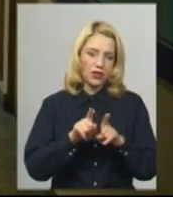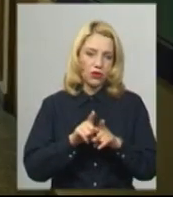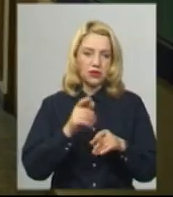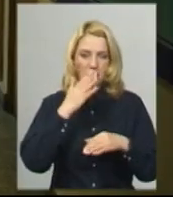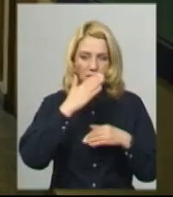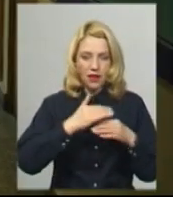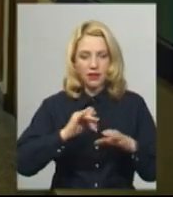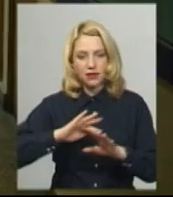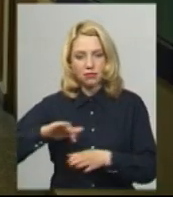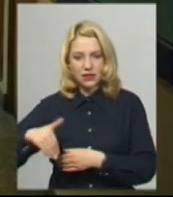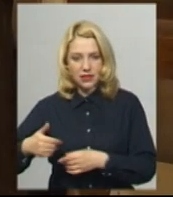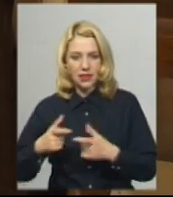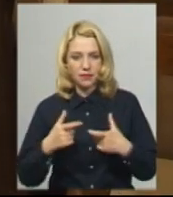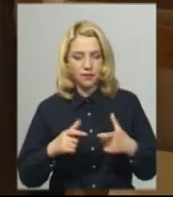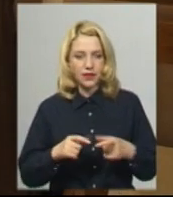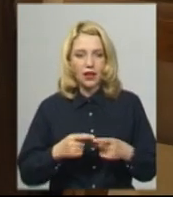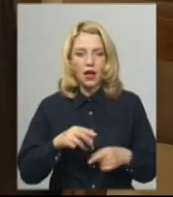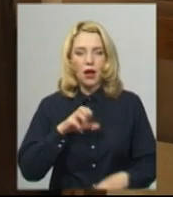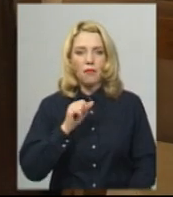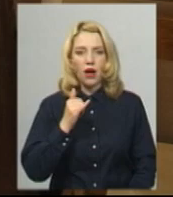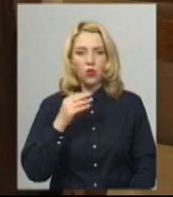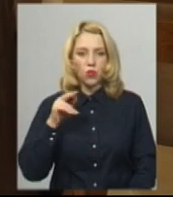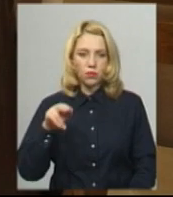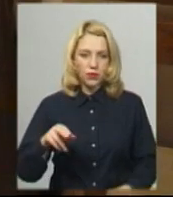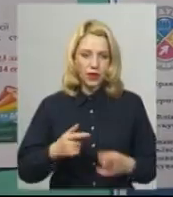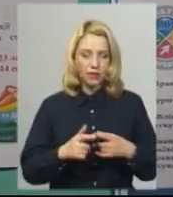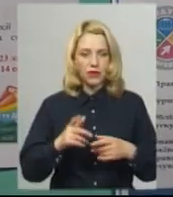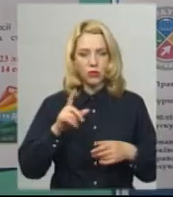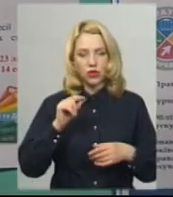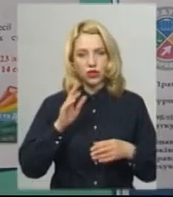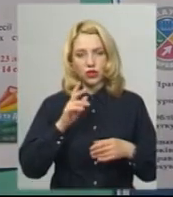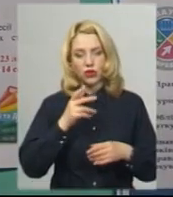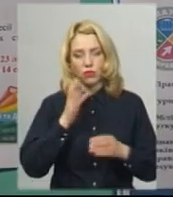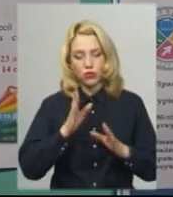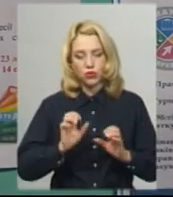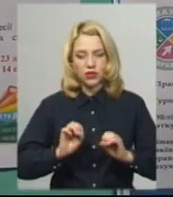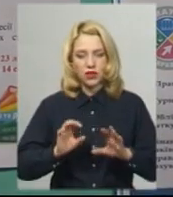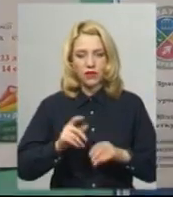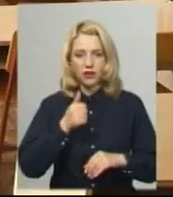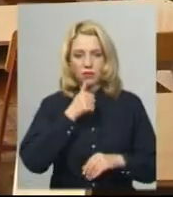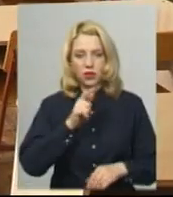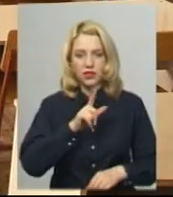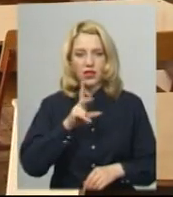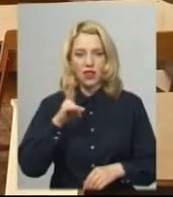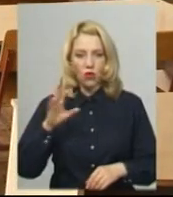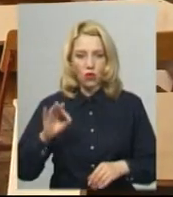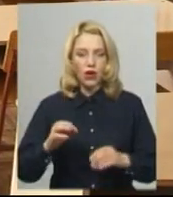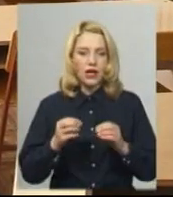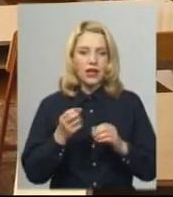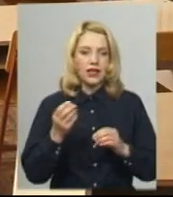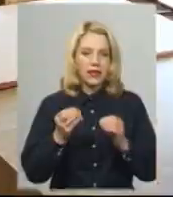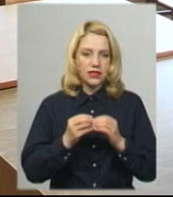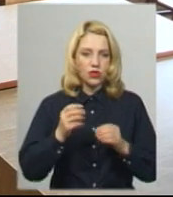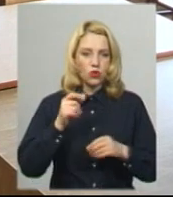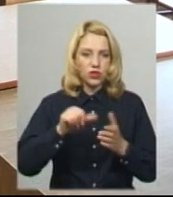Хмельницькому економіку правовому коледжі МАУ в понеділок, 15 червня, складатимуть пробне ЗНО 210 учасників тестування. Про це Суспільному